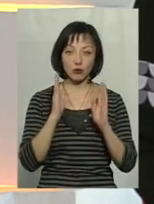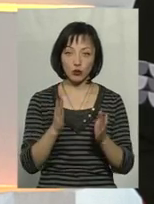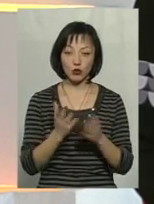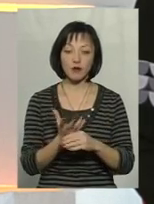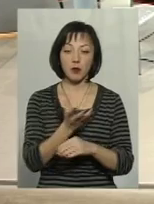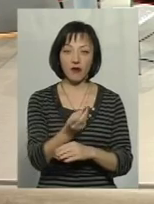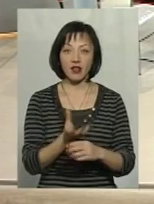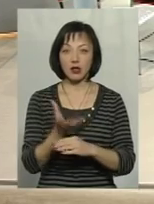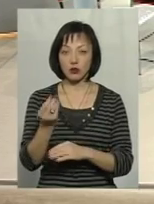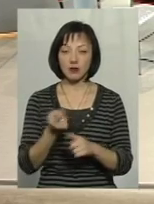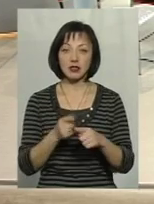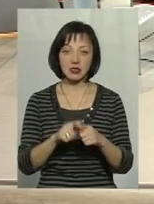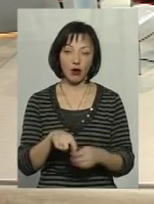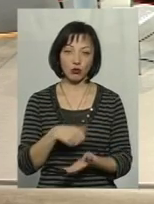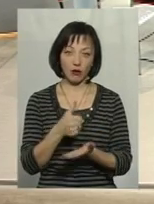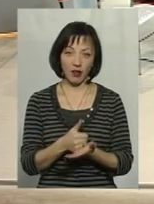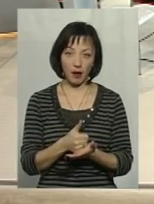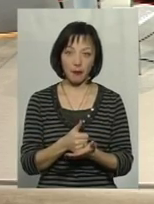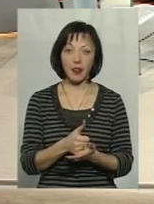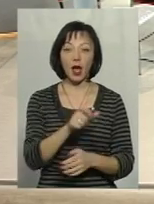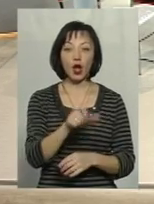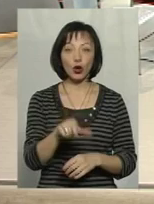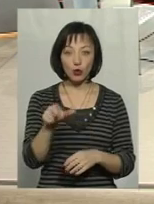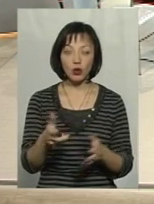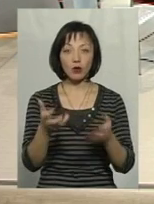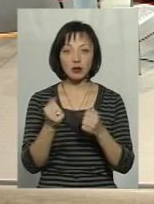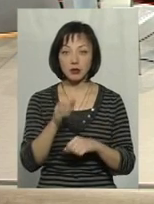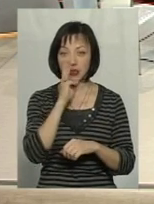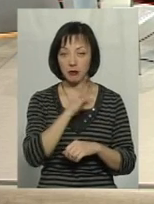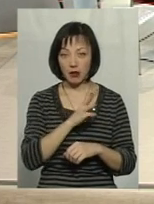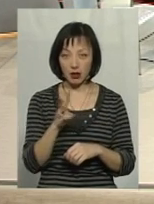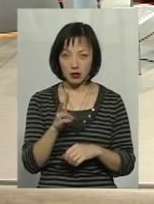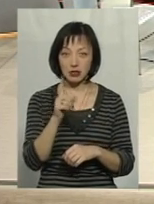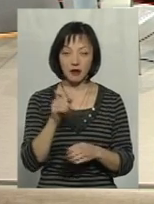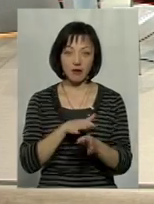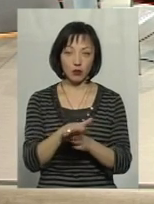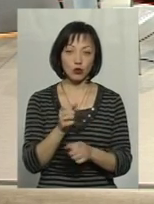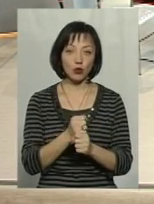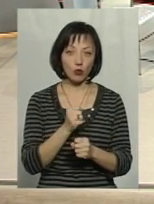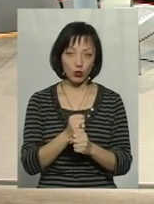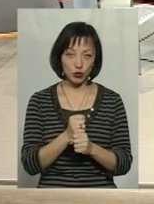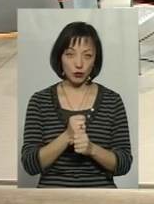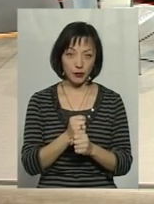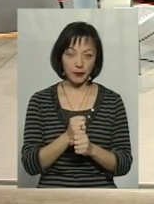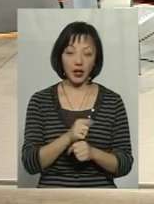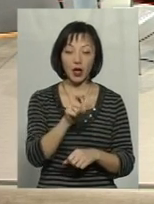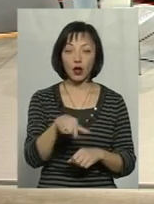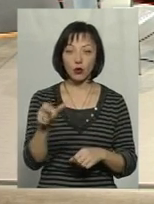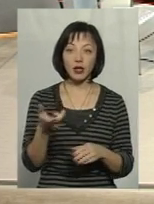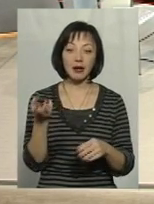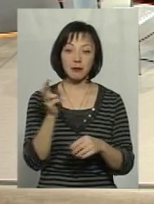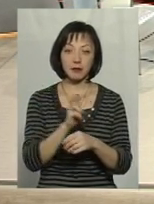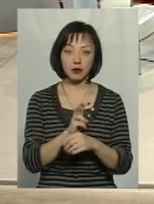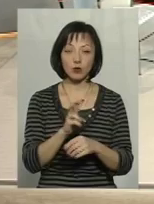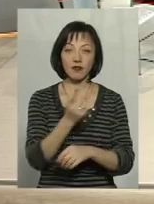профінансовані, і це саме основне. Тобто, люди отримують заробітну плату за виконану роботу. Ті люди, які прийдуть